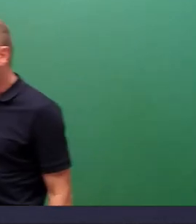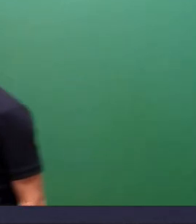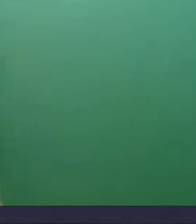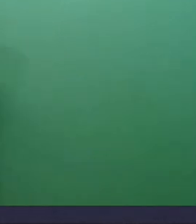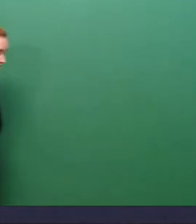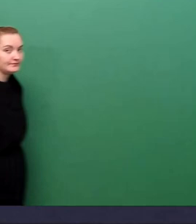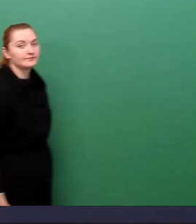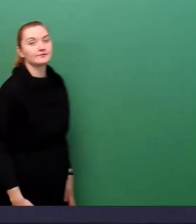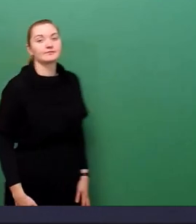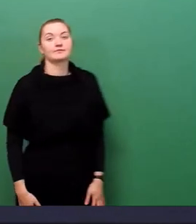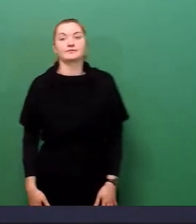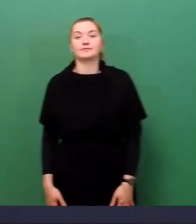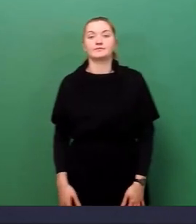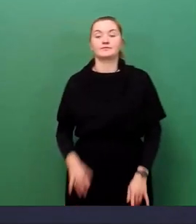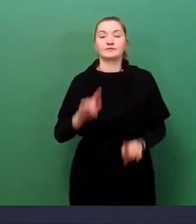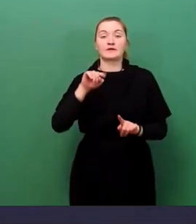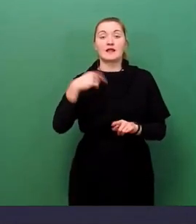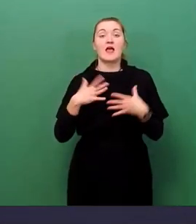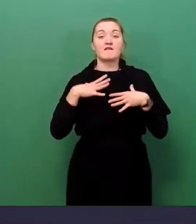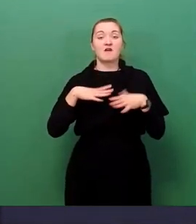und das ist Herr Hannig, der fragen möchte.